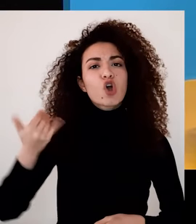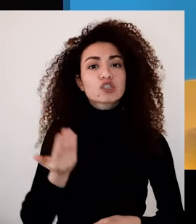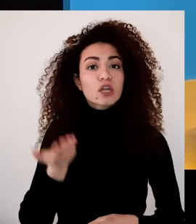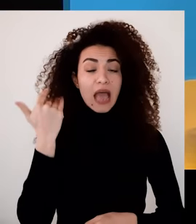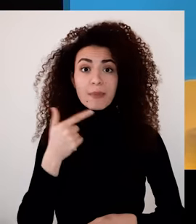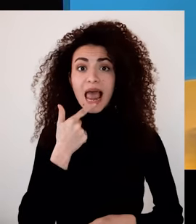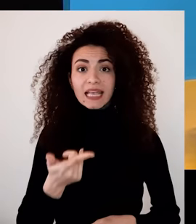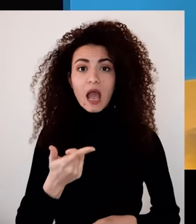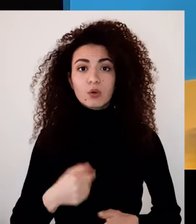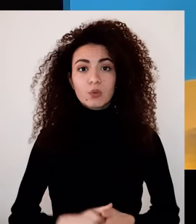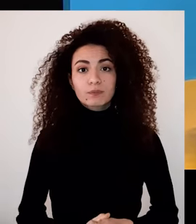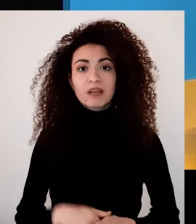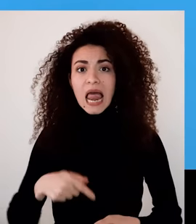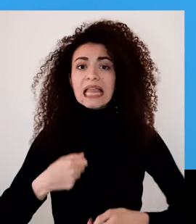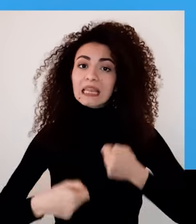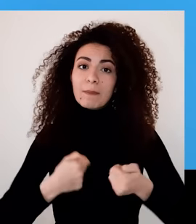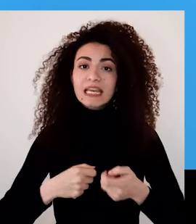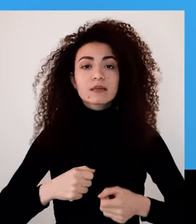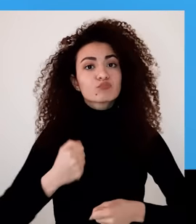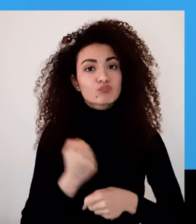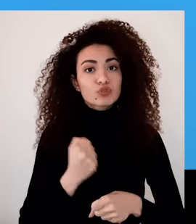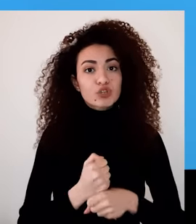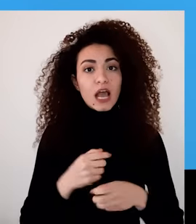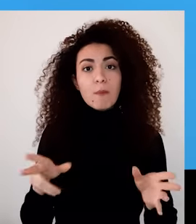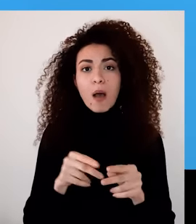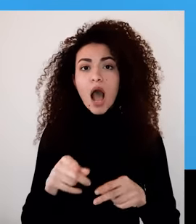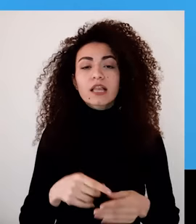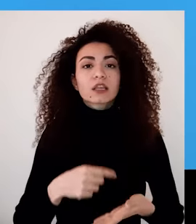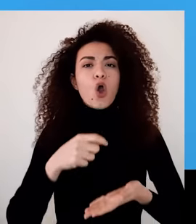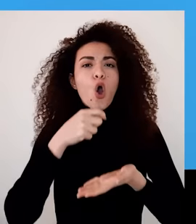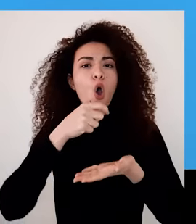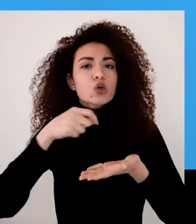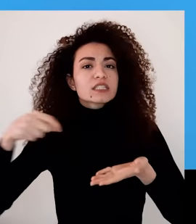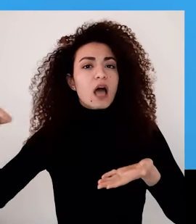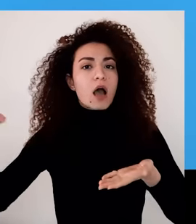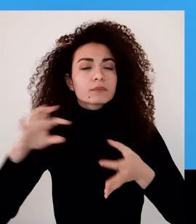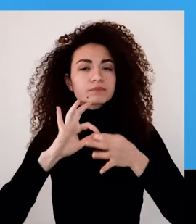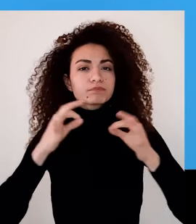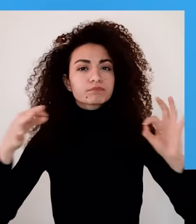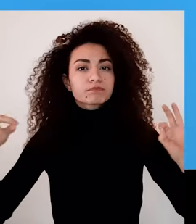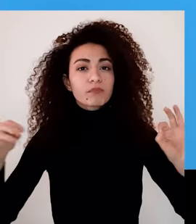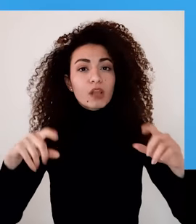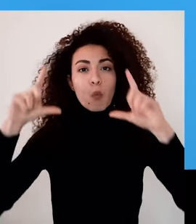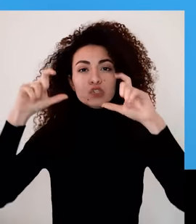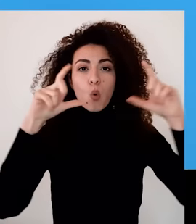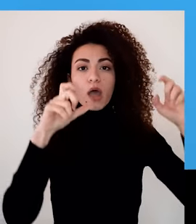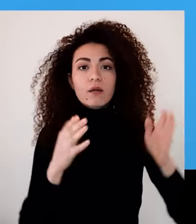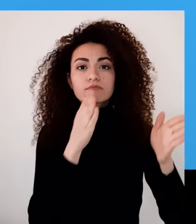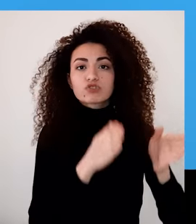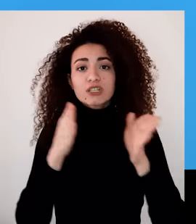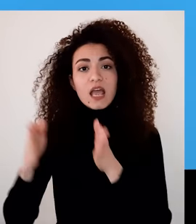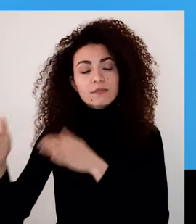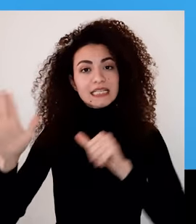الريزيليونس اللي ألفها كريس جونستون بطريقة عملية رح نكتشف وسيلة لستوري بوردينج أو القصة